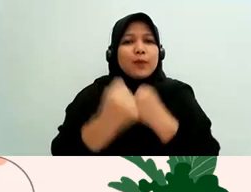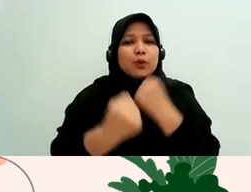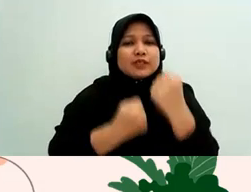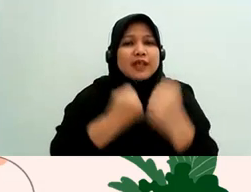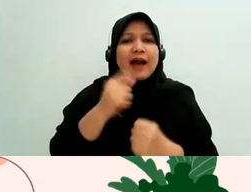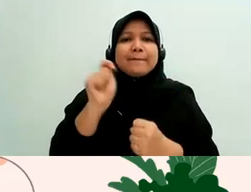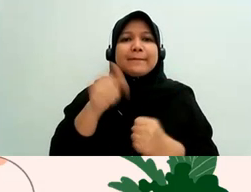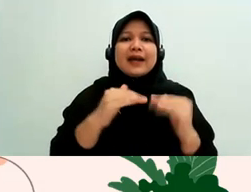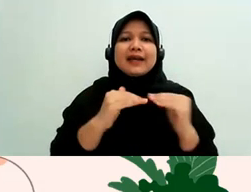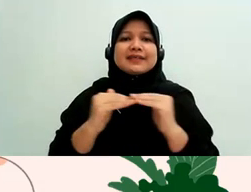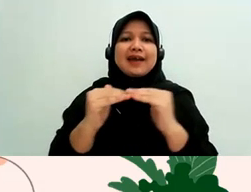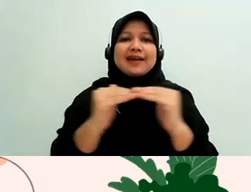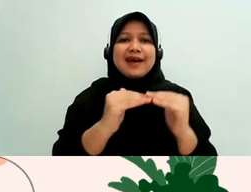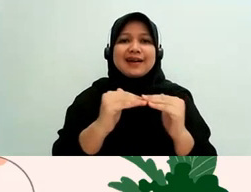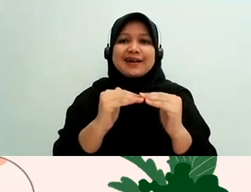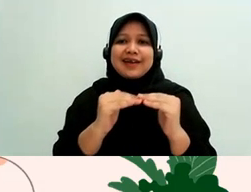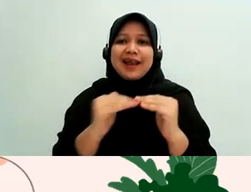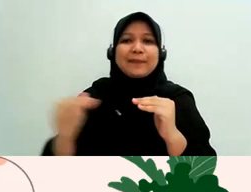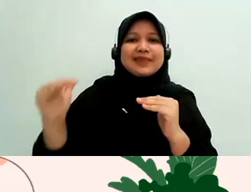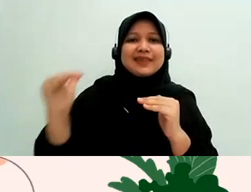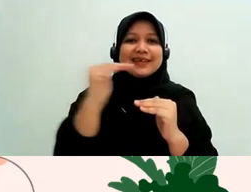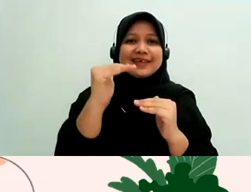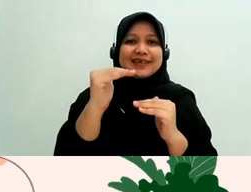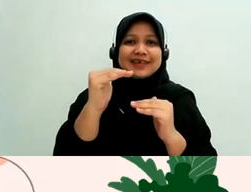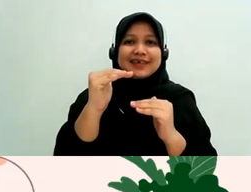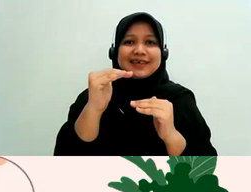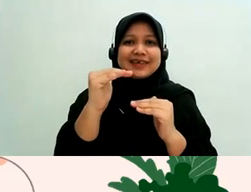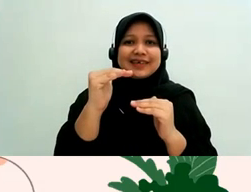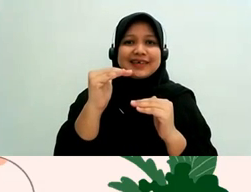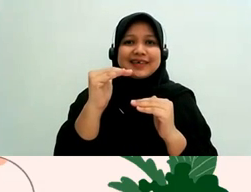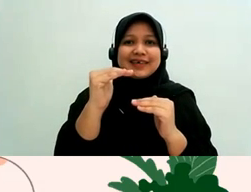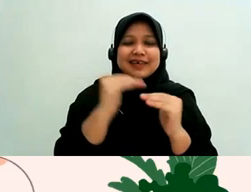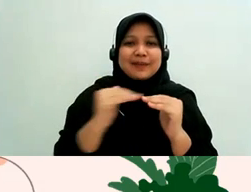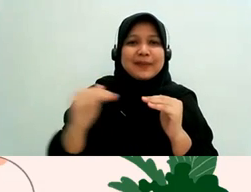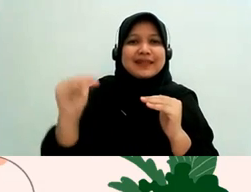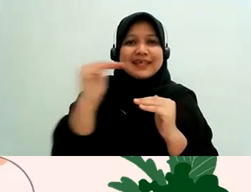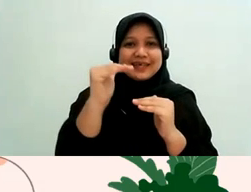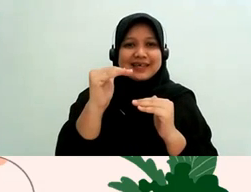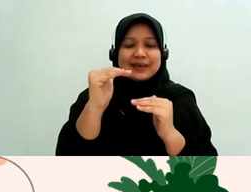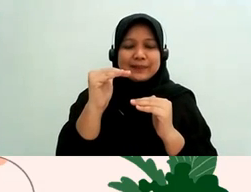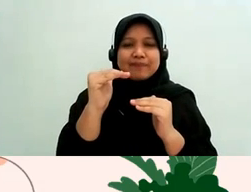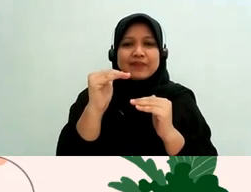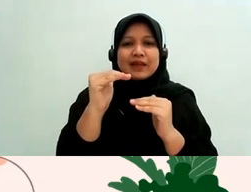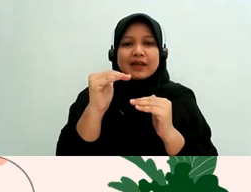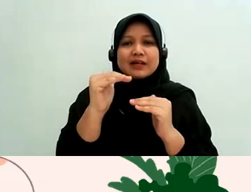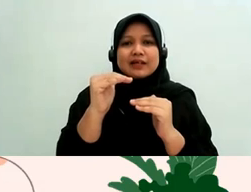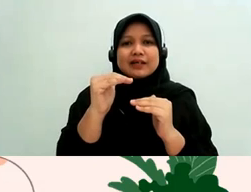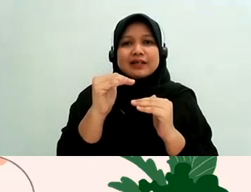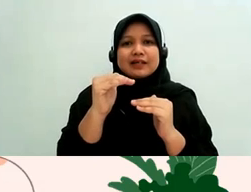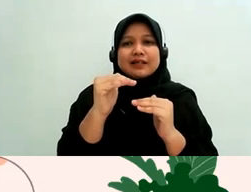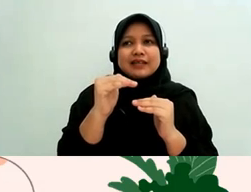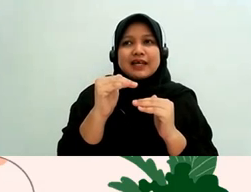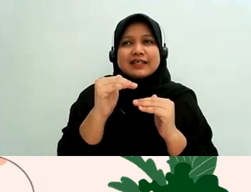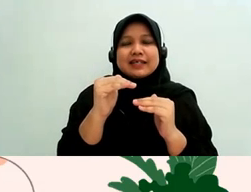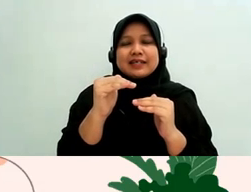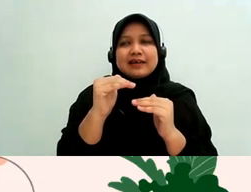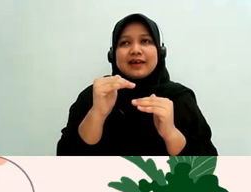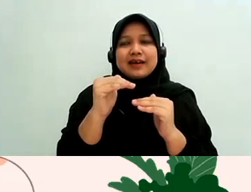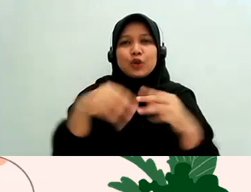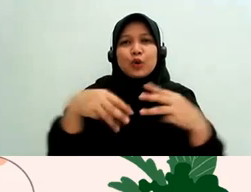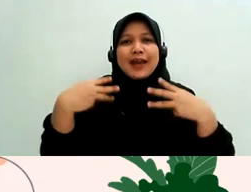standar yang lebih tinggi dari apa tuh filter apa filter etiknya